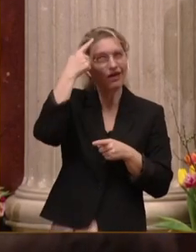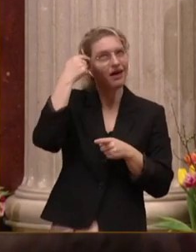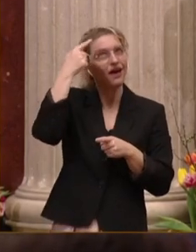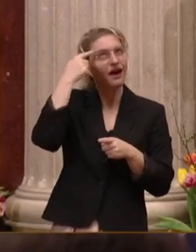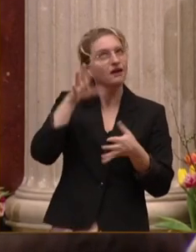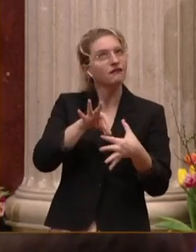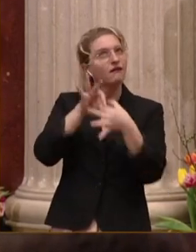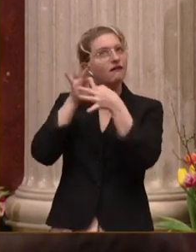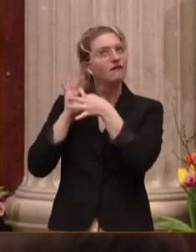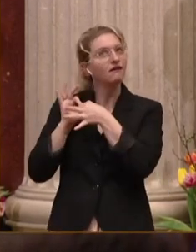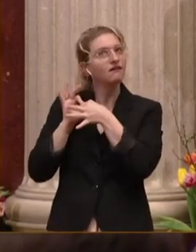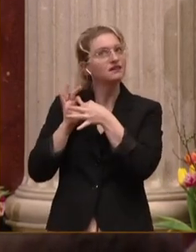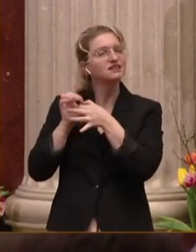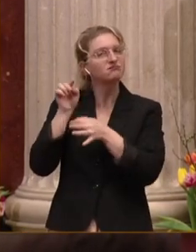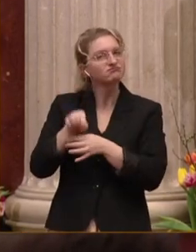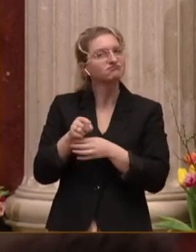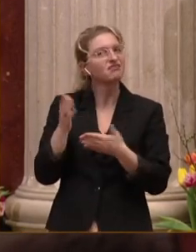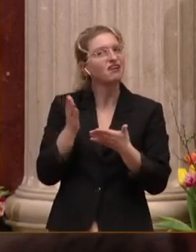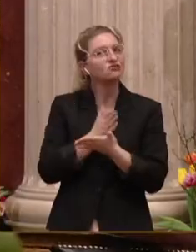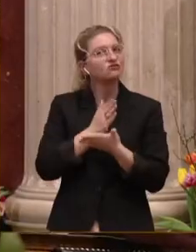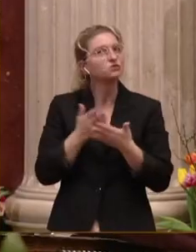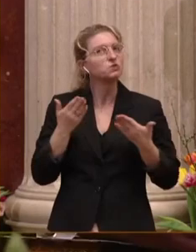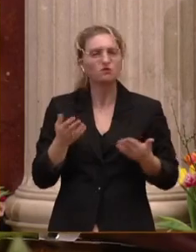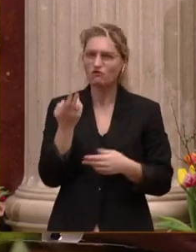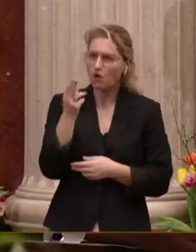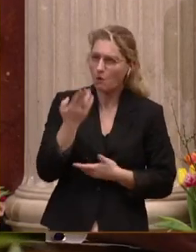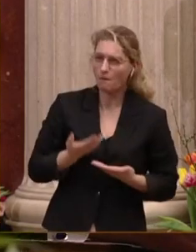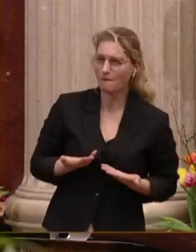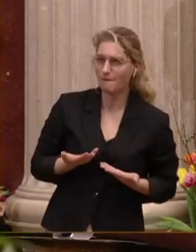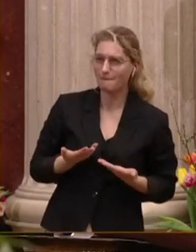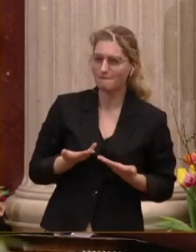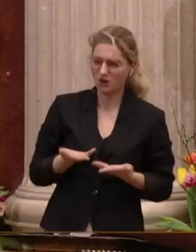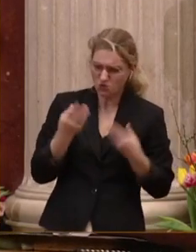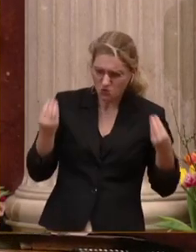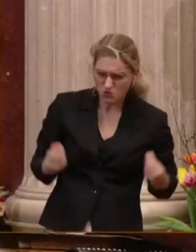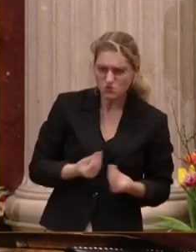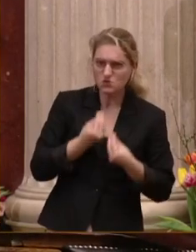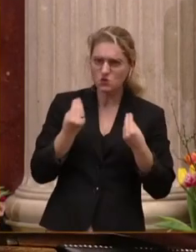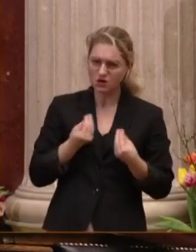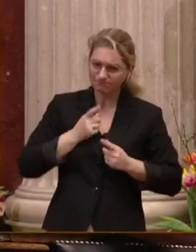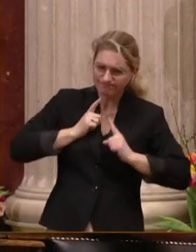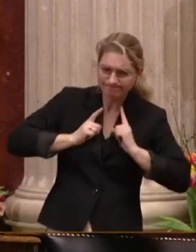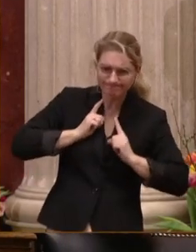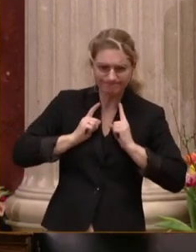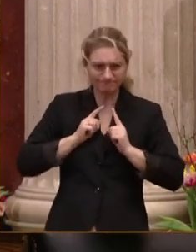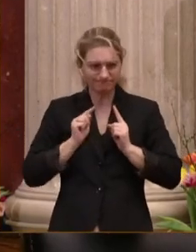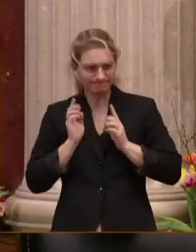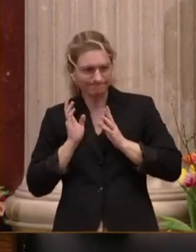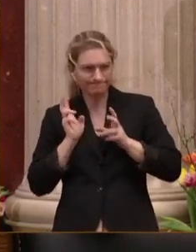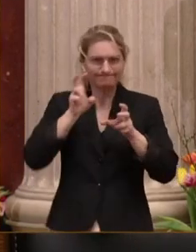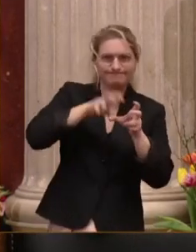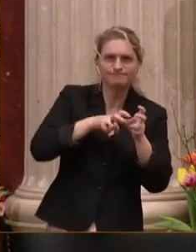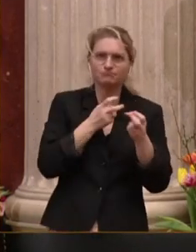wir uns dazu entschlossen haben. Was eigentlich die Motivation war, diesen nicht immer ganz